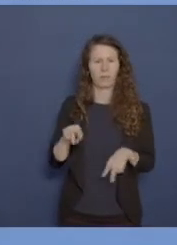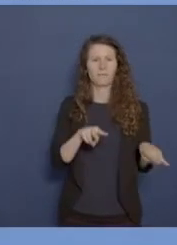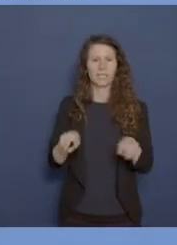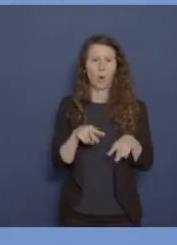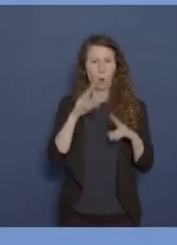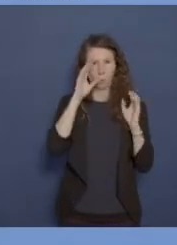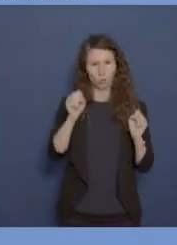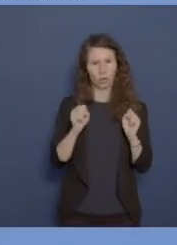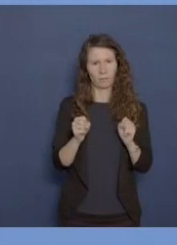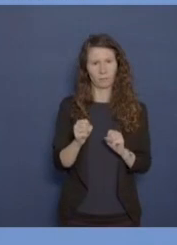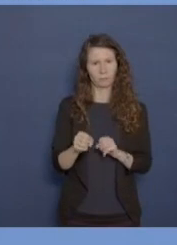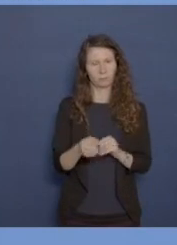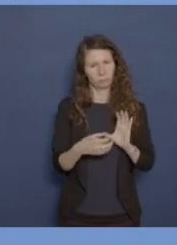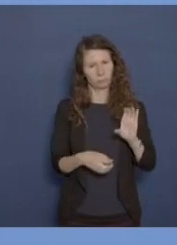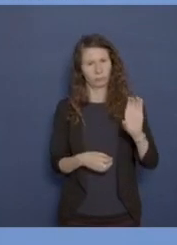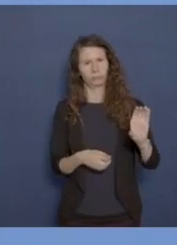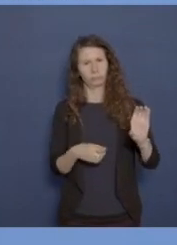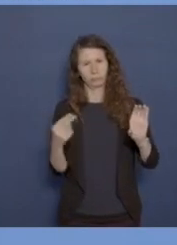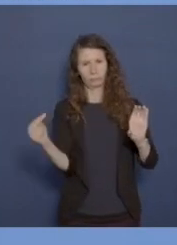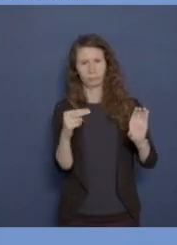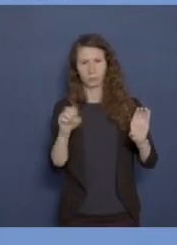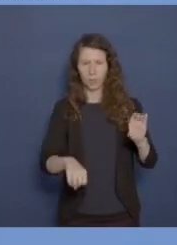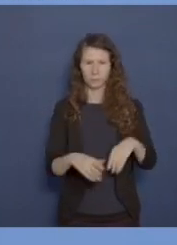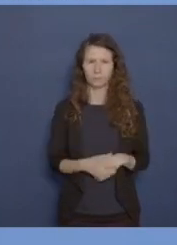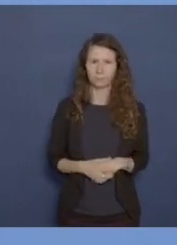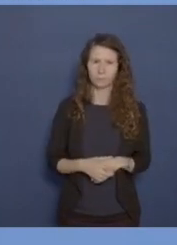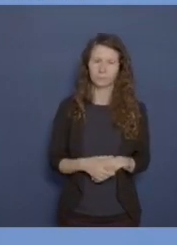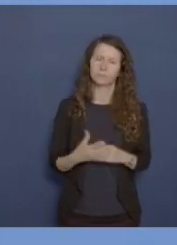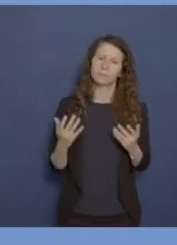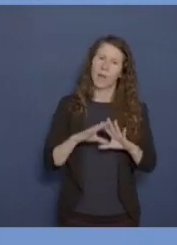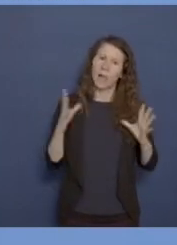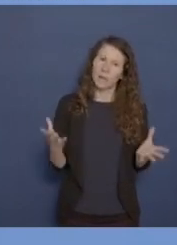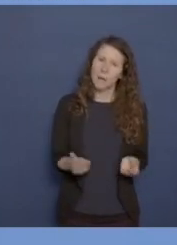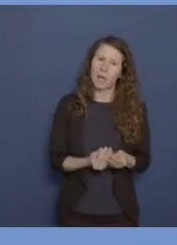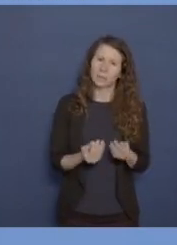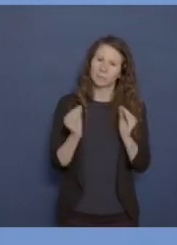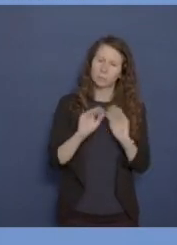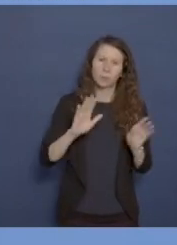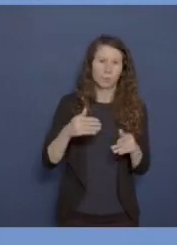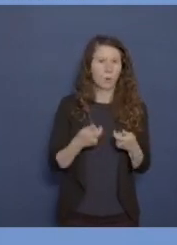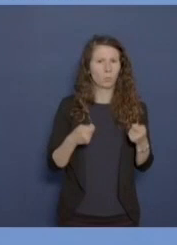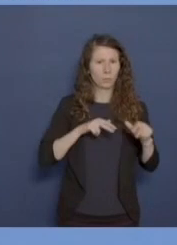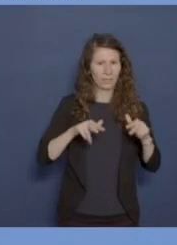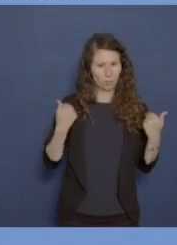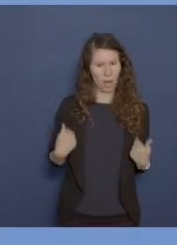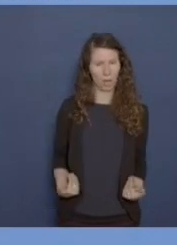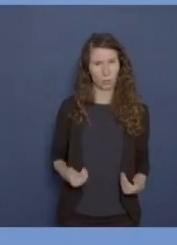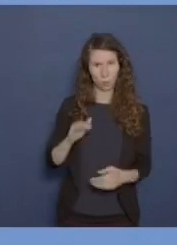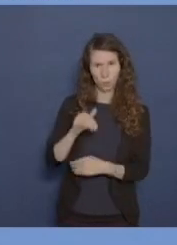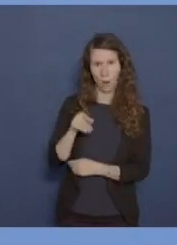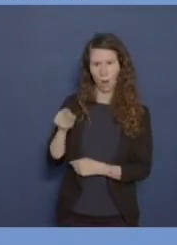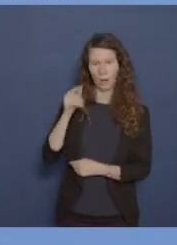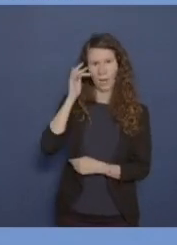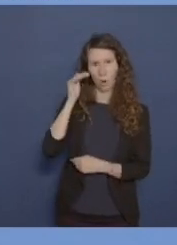präsent zu sein. Vielleicht grundsätzlich zur Haltung der Bundesregierung zu dieser